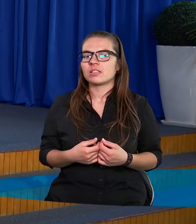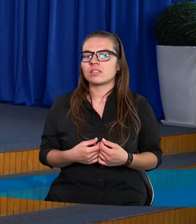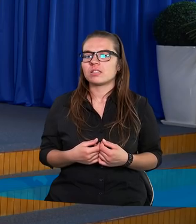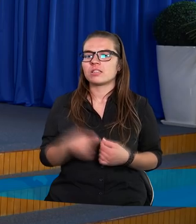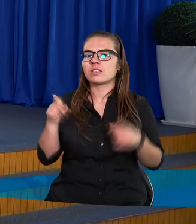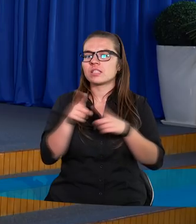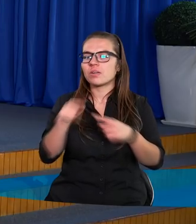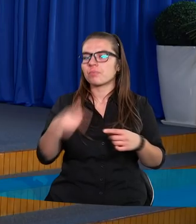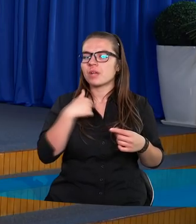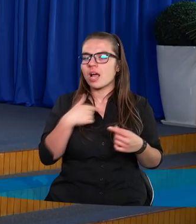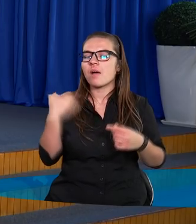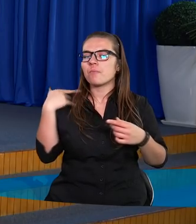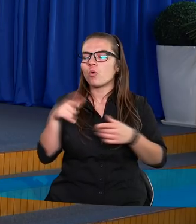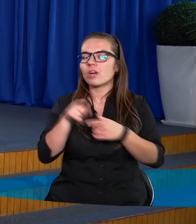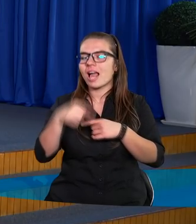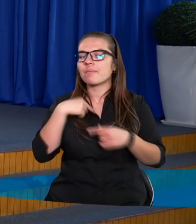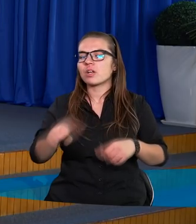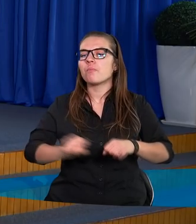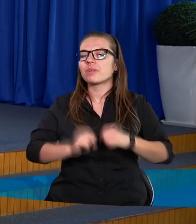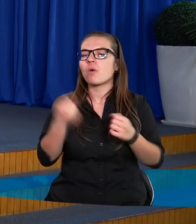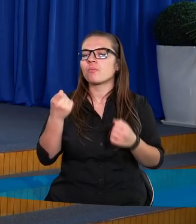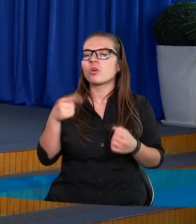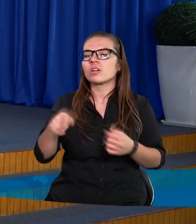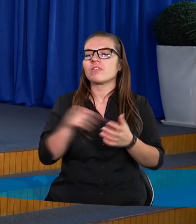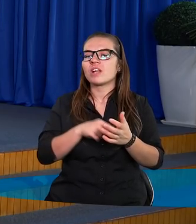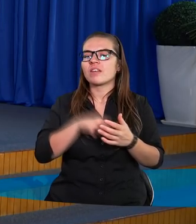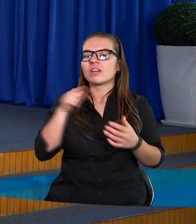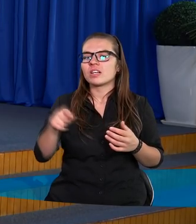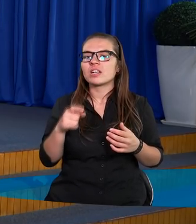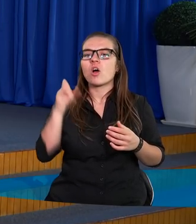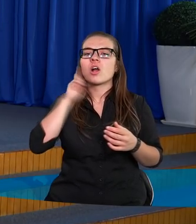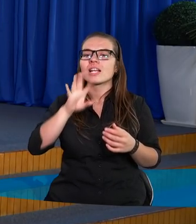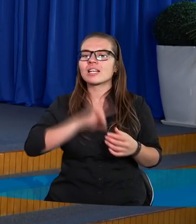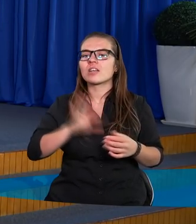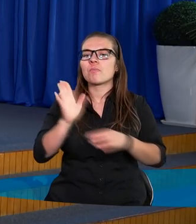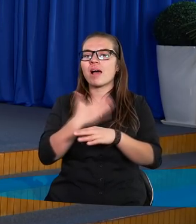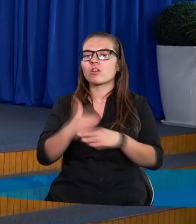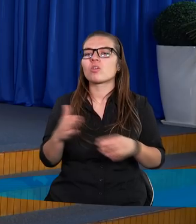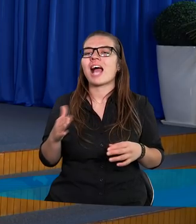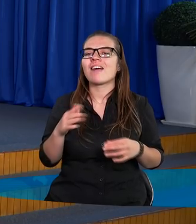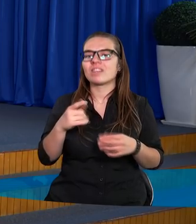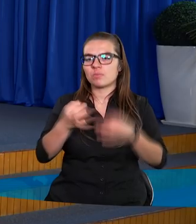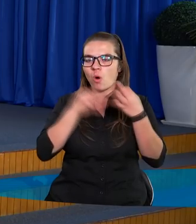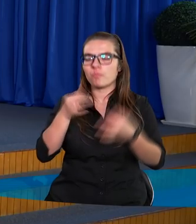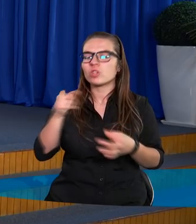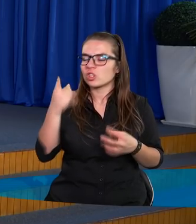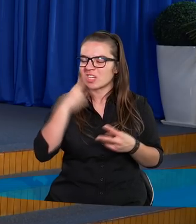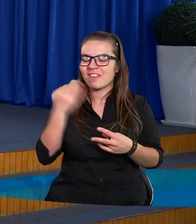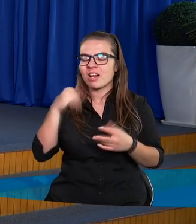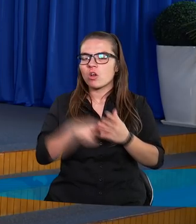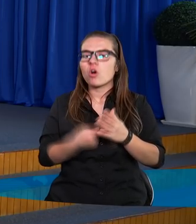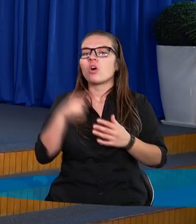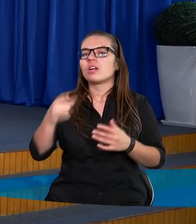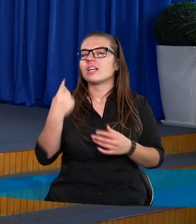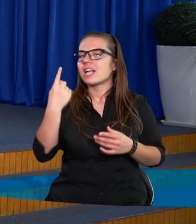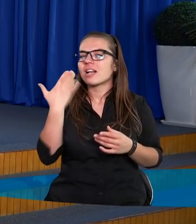To, co było dla mnie najbardziej przełomowe, to przypowieść o synu marnotrawnym, mimo, że słyszałem ją wielokrotnie. Jest